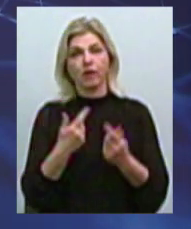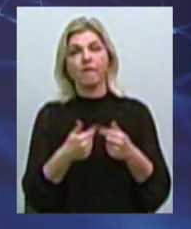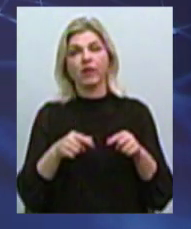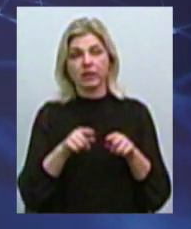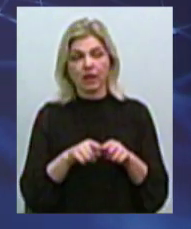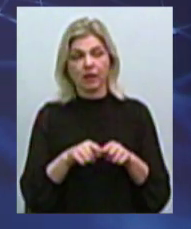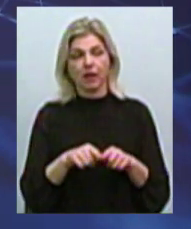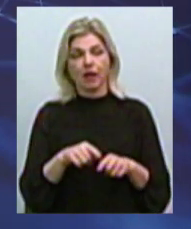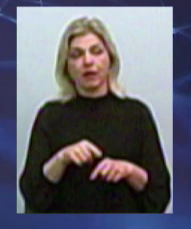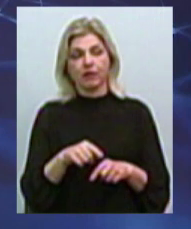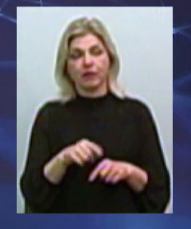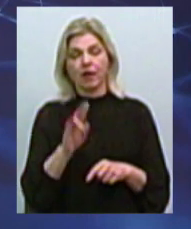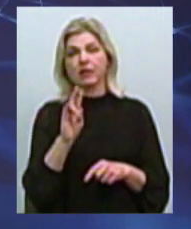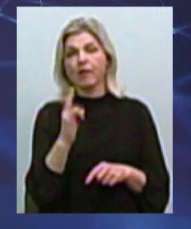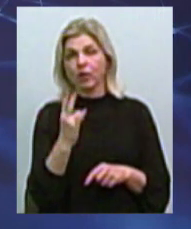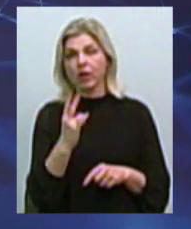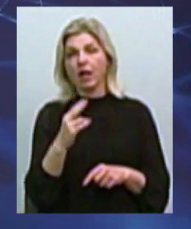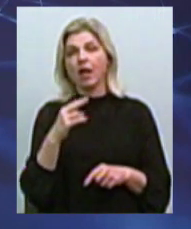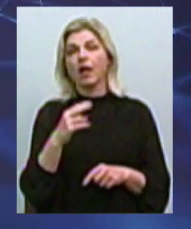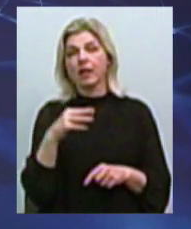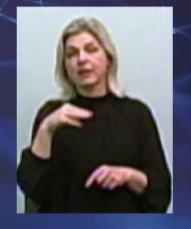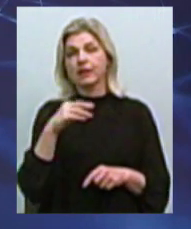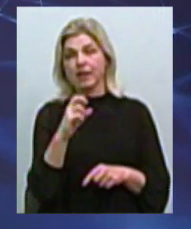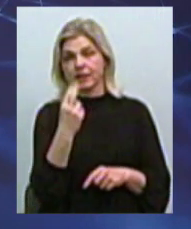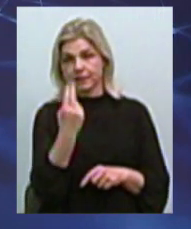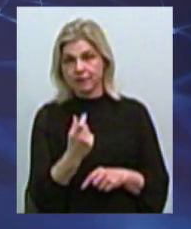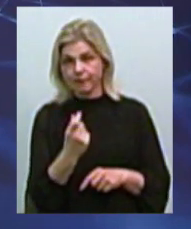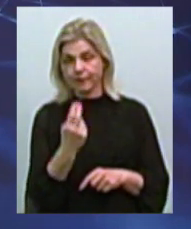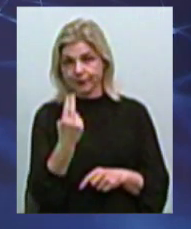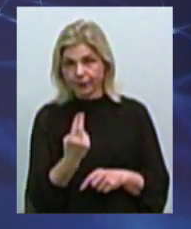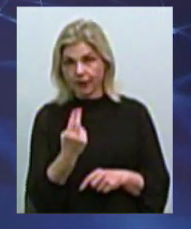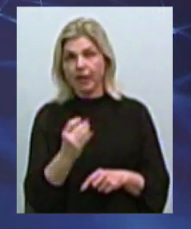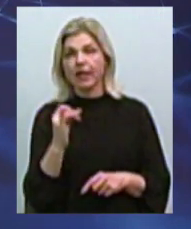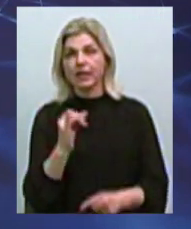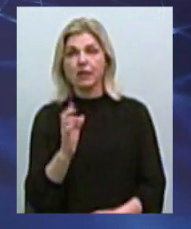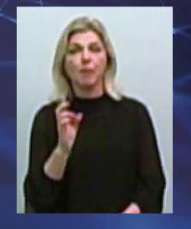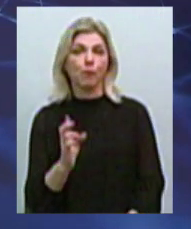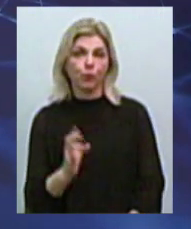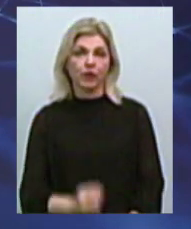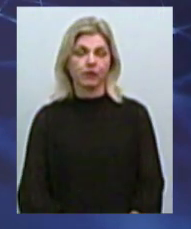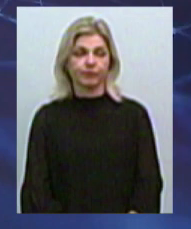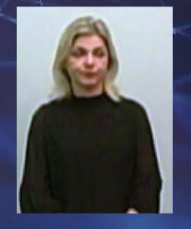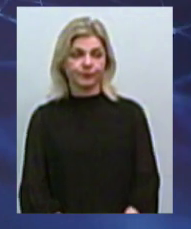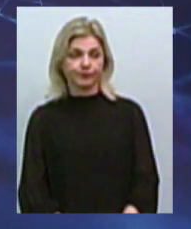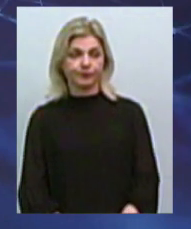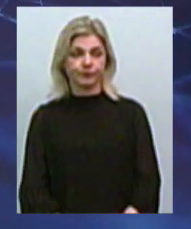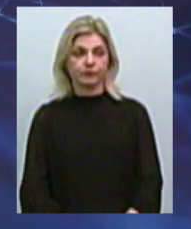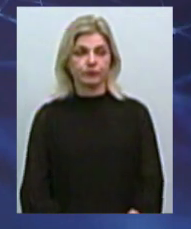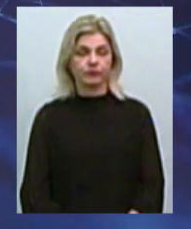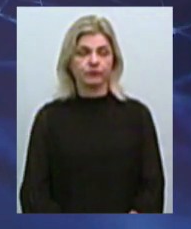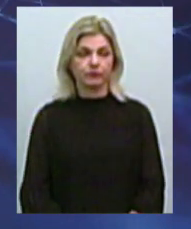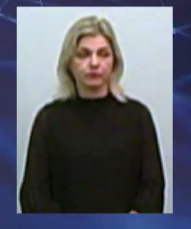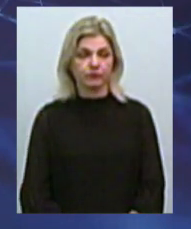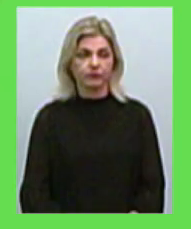приватного акціонерного товариства Миколаївська теплоелектроцентраль Ірина Бакуткіна. І пояснила, чому. Давайте